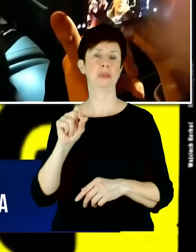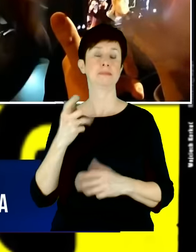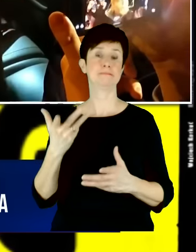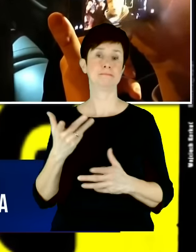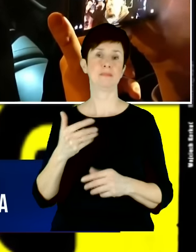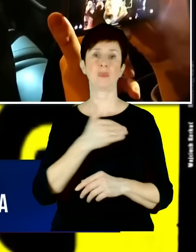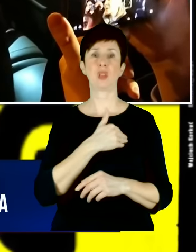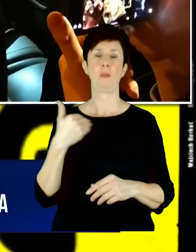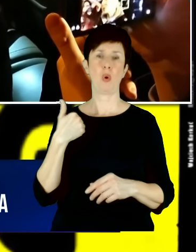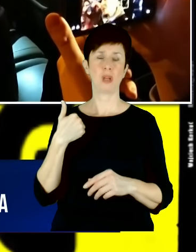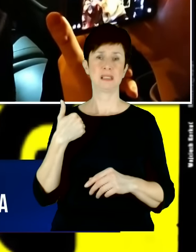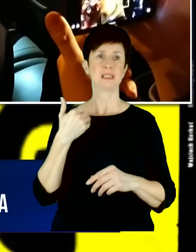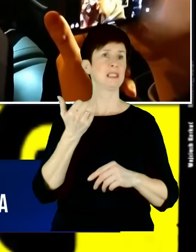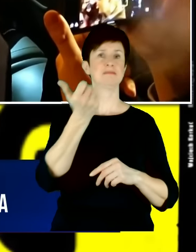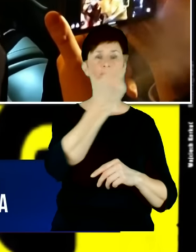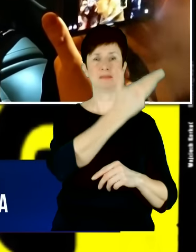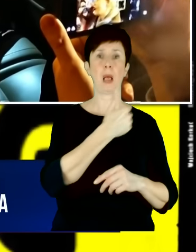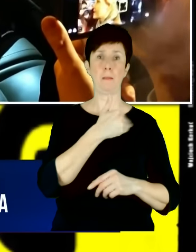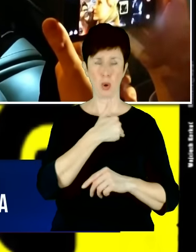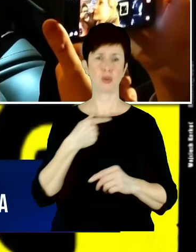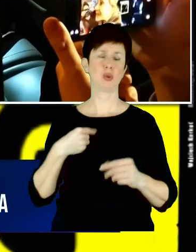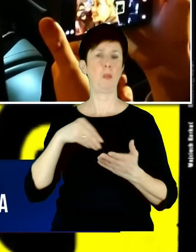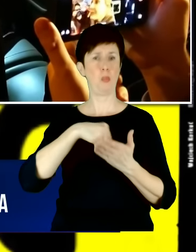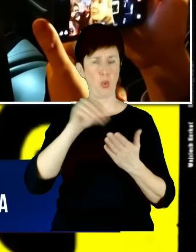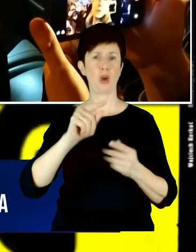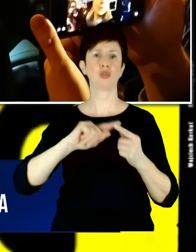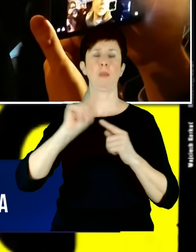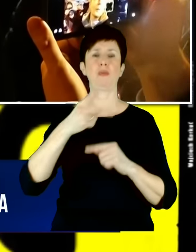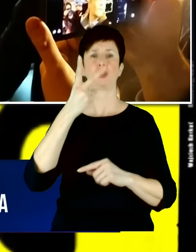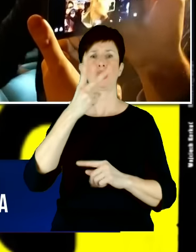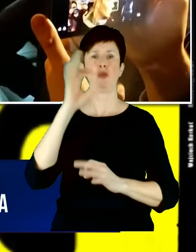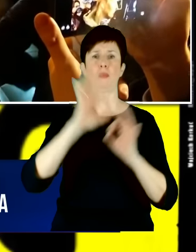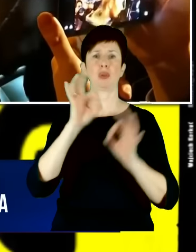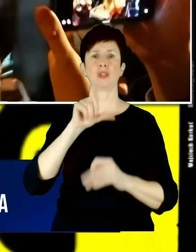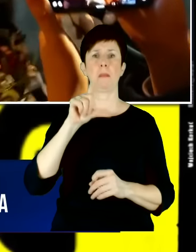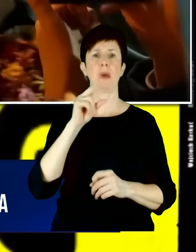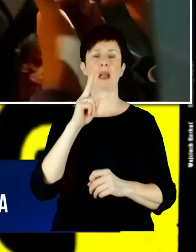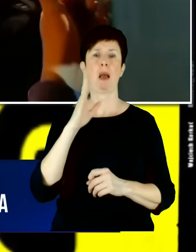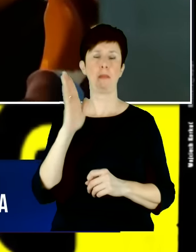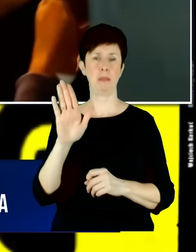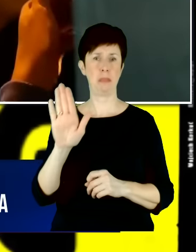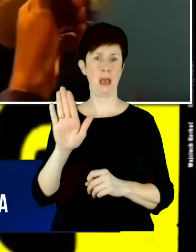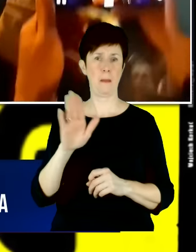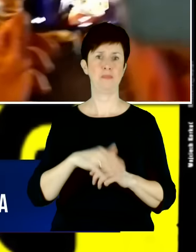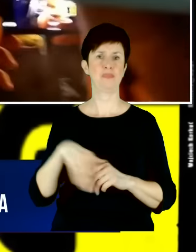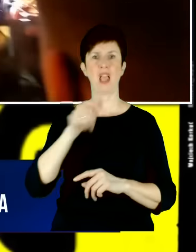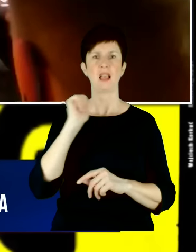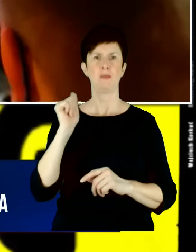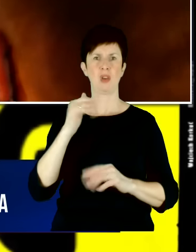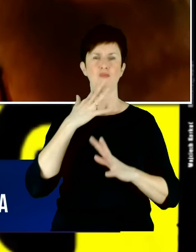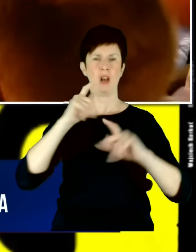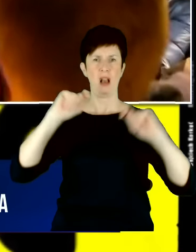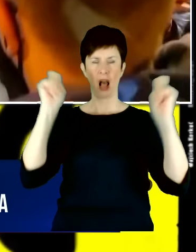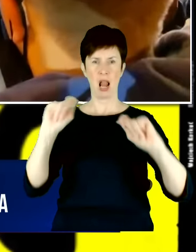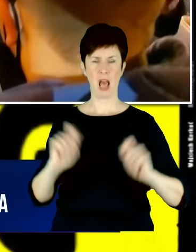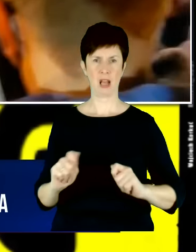krajów, które spełniają te zobowiązania, czyli powyżej 2% PKB. Eksperci biją na alarm. Niektórzy mówią, że tak naprawdę pozostały